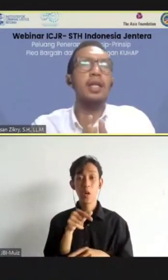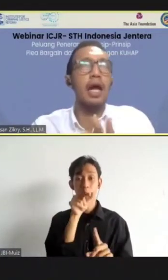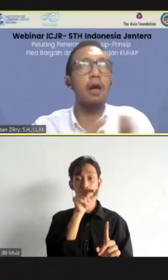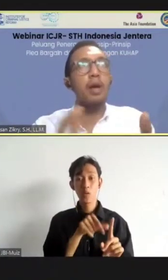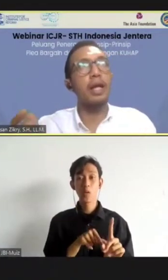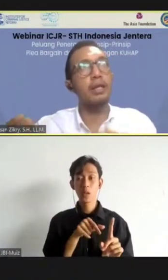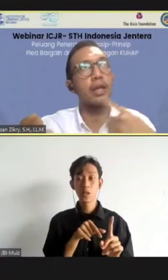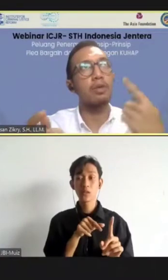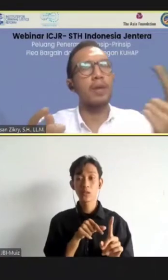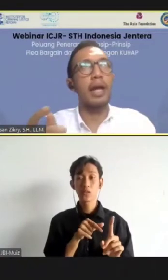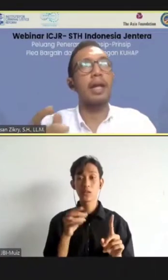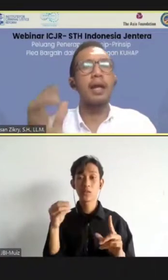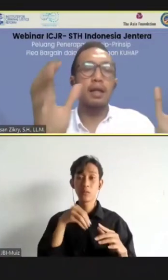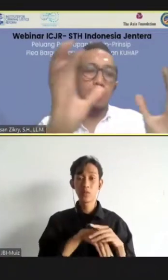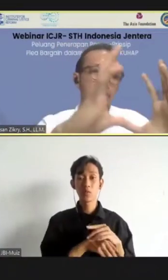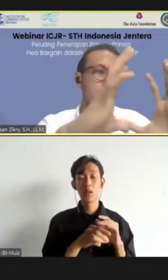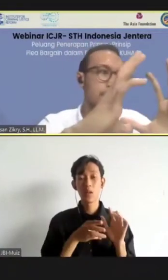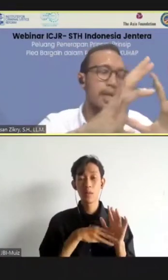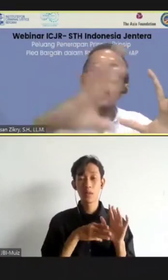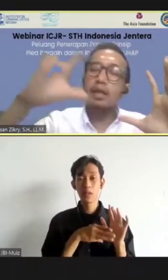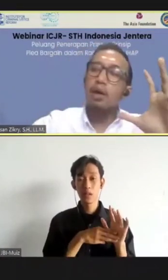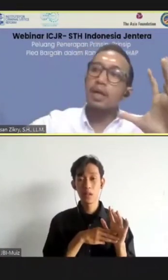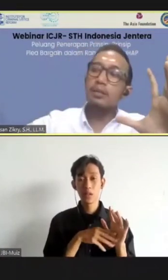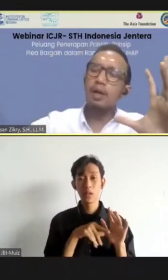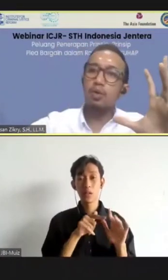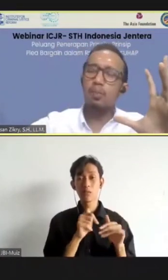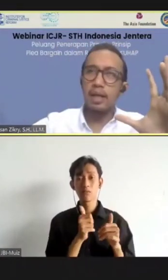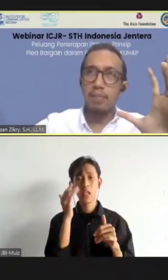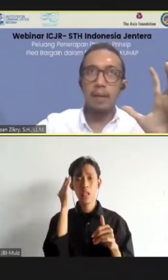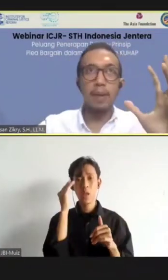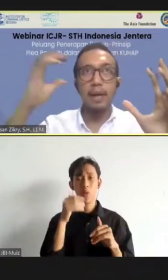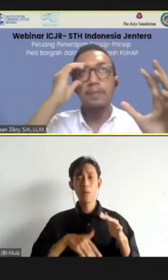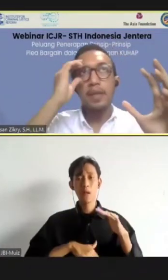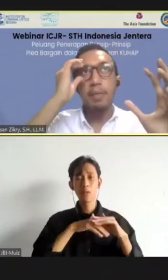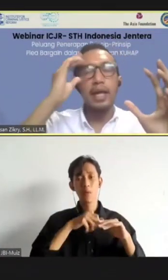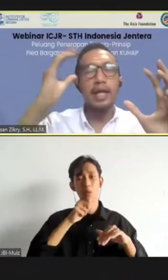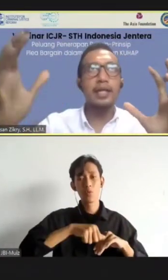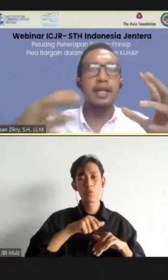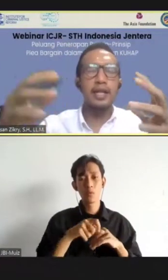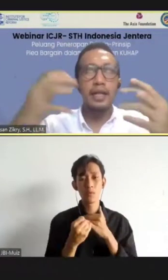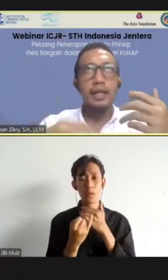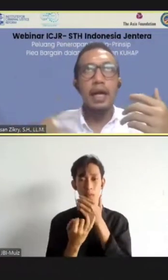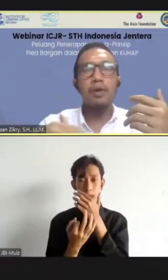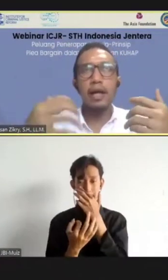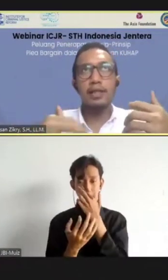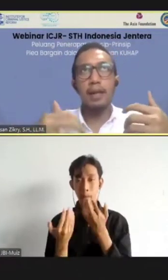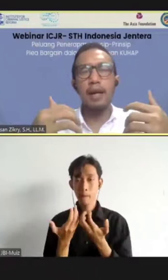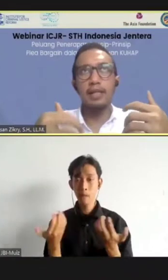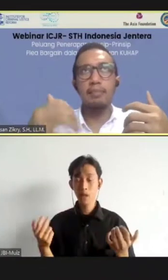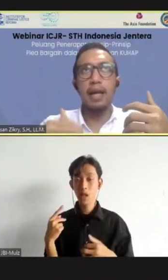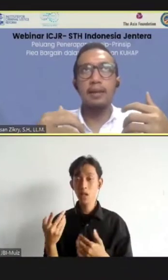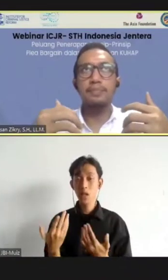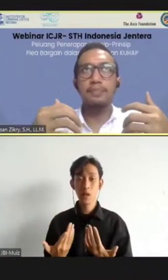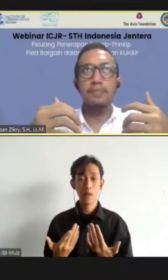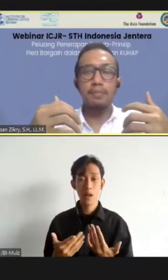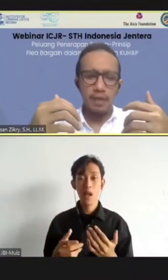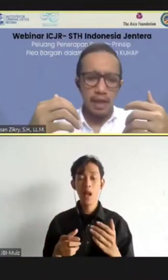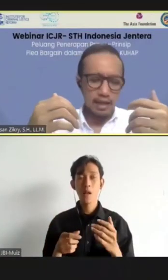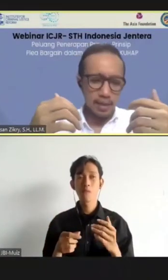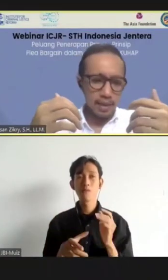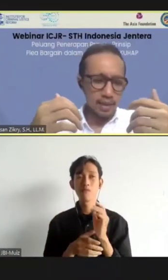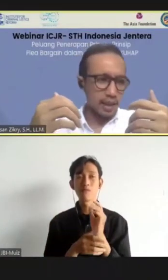didakwa dengan satu perkara, dia bisa tahu maksimal hukumannya berapa. Bedanya dengan kita, kita tahu ancaman maksimal,